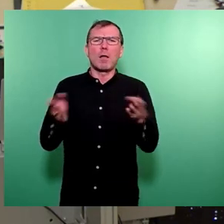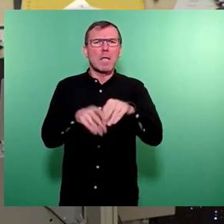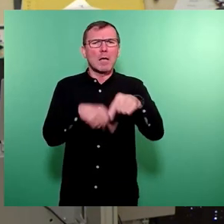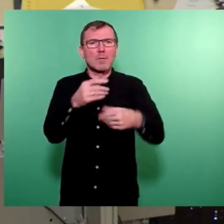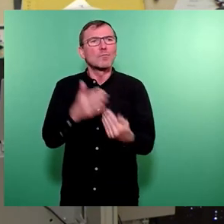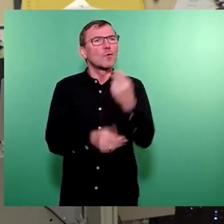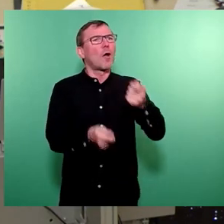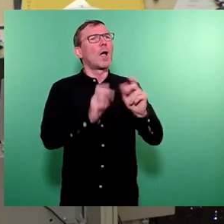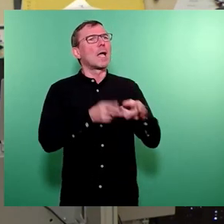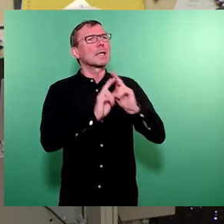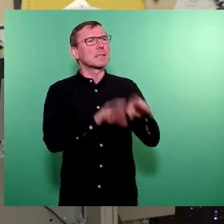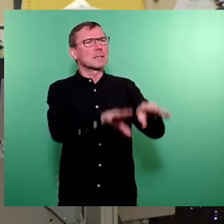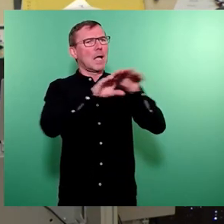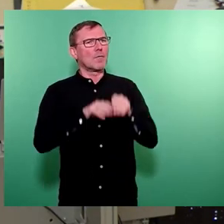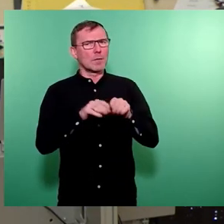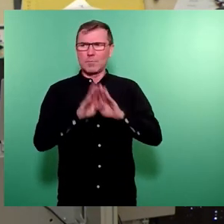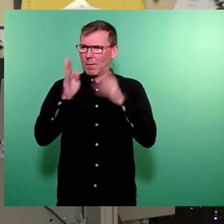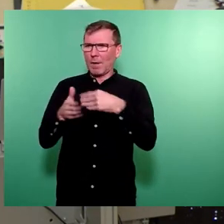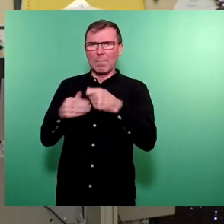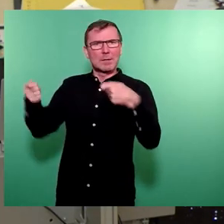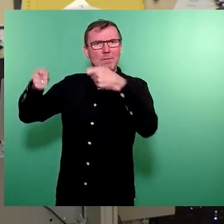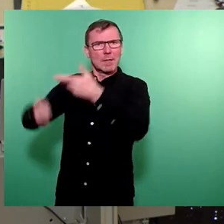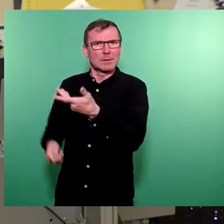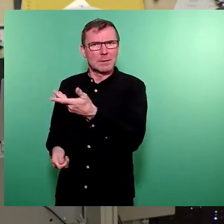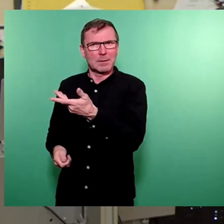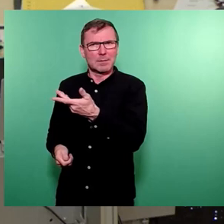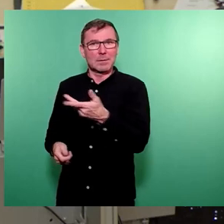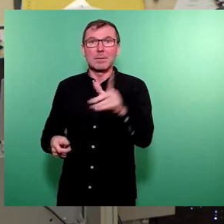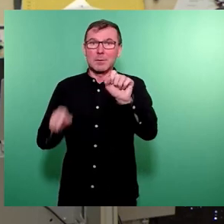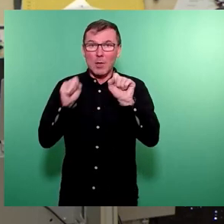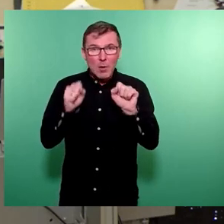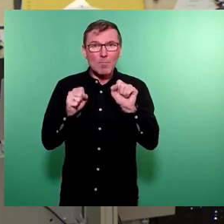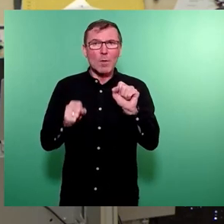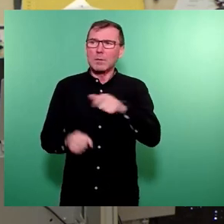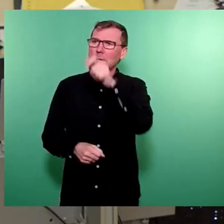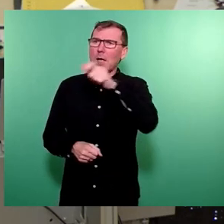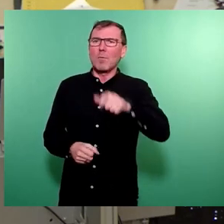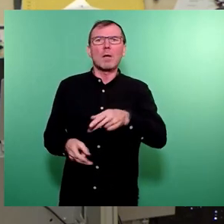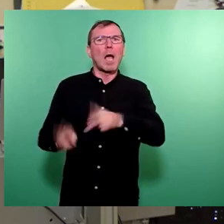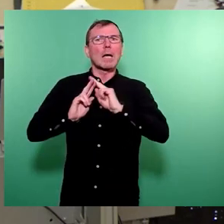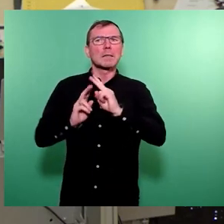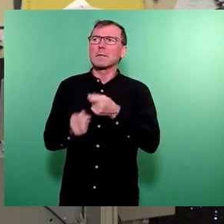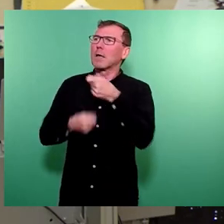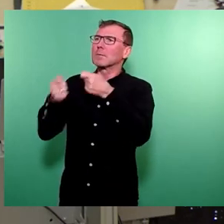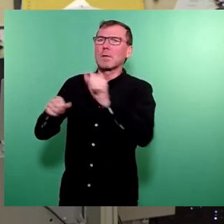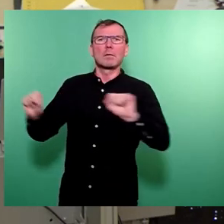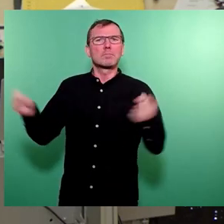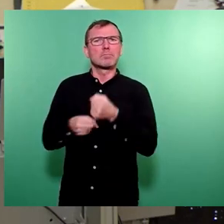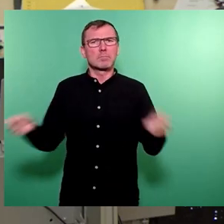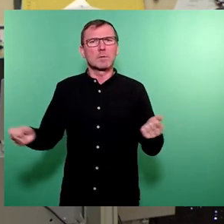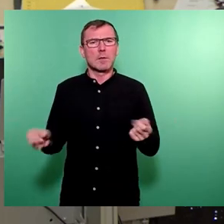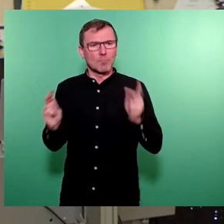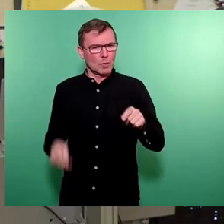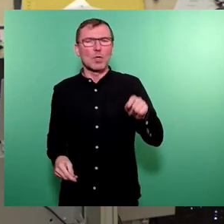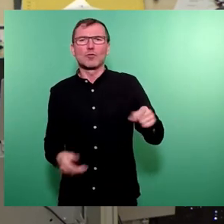Kredit aufnehmen, um ihr Gebäude weiter zu finanzieren. Es kann demzufolge dazu kommen, dass die Bürger diese Kredite nicht mehr bedienen können. Dann muss die Stadt, die